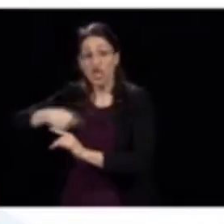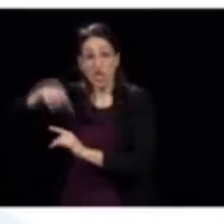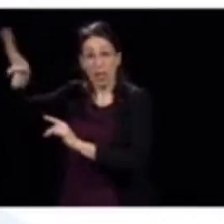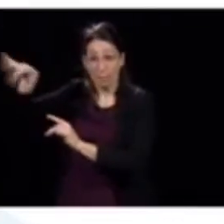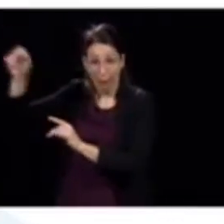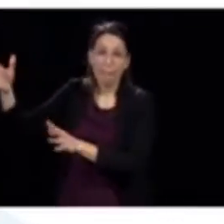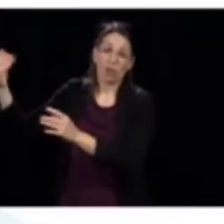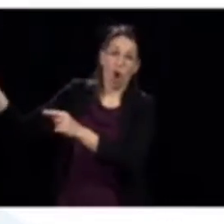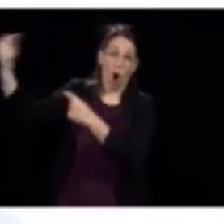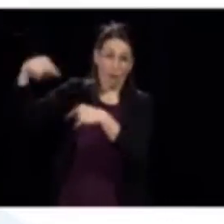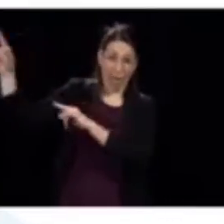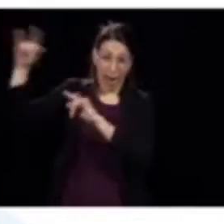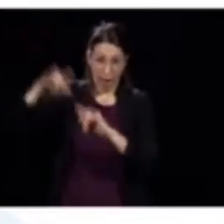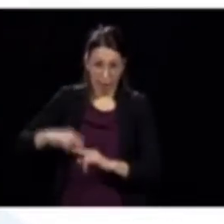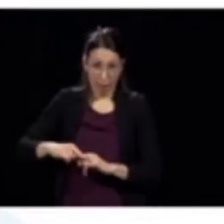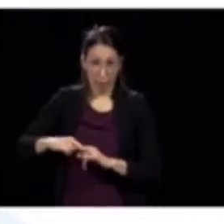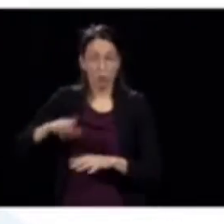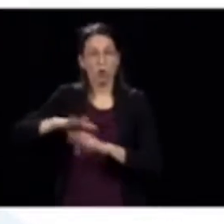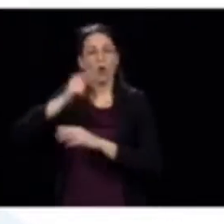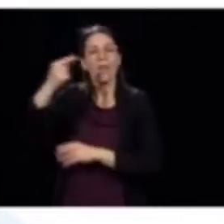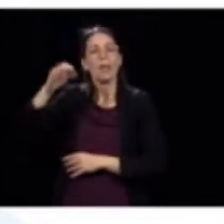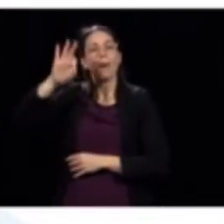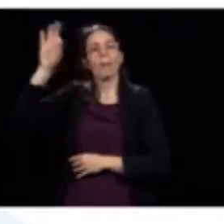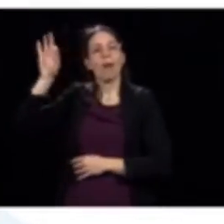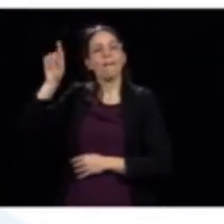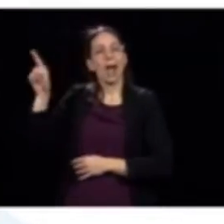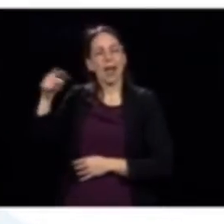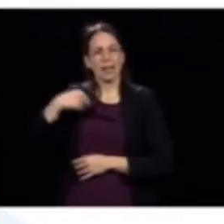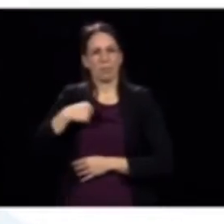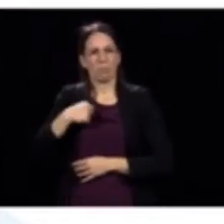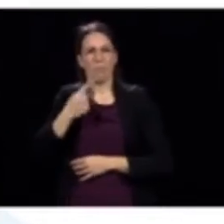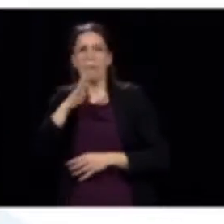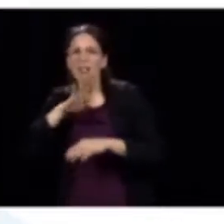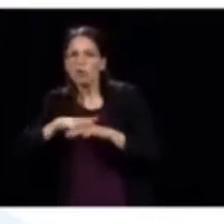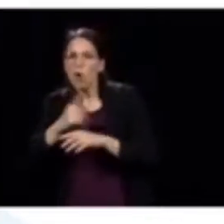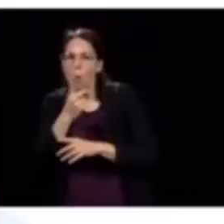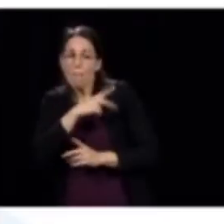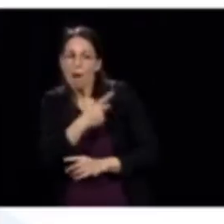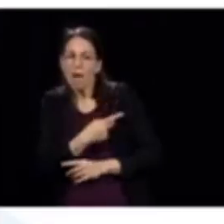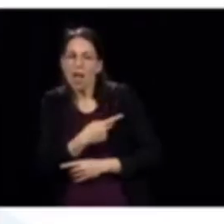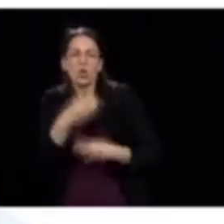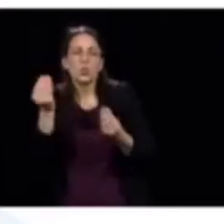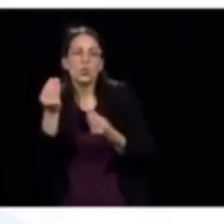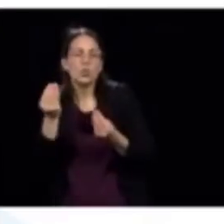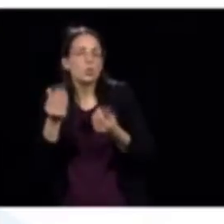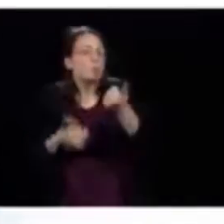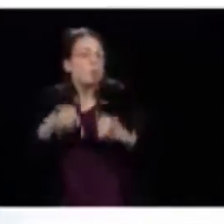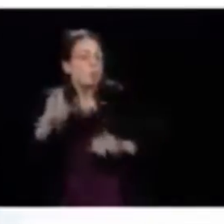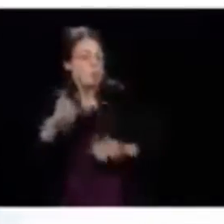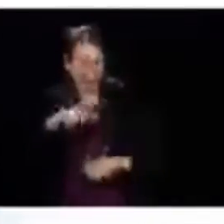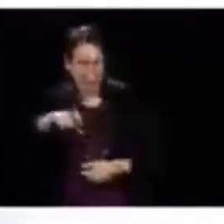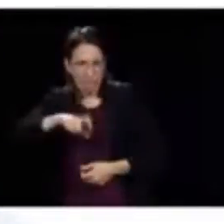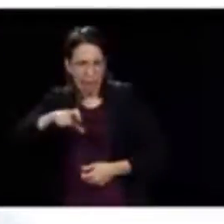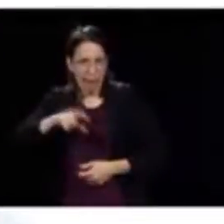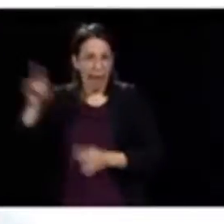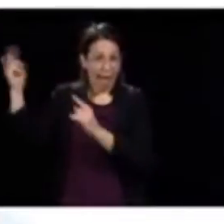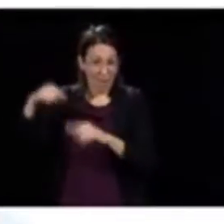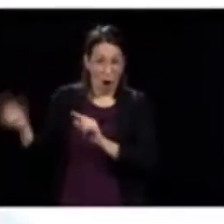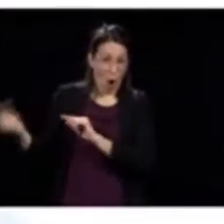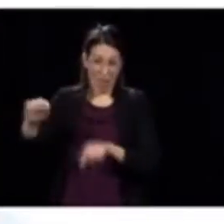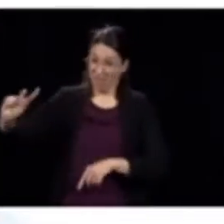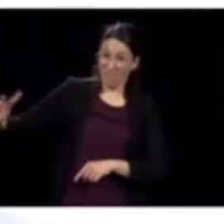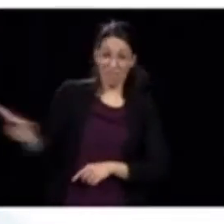fédéral et une autre à une province. Est-ce que c'était le Québec? Et si c'est le cas, c quoi les conséquences de ça? Non, c'était pas le Québec.